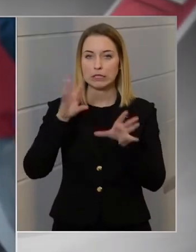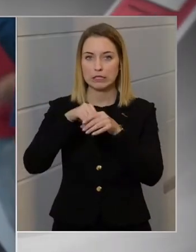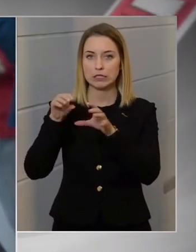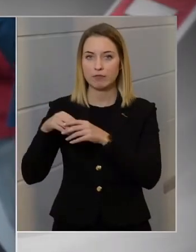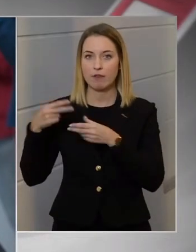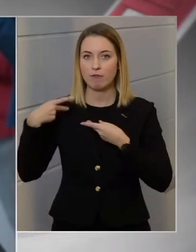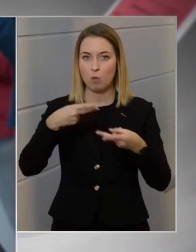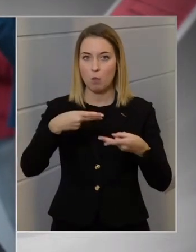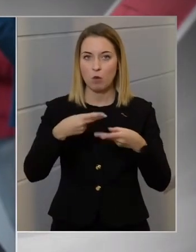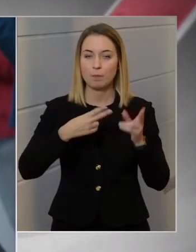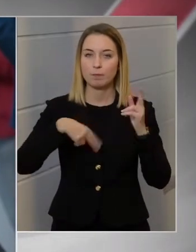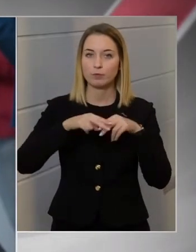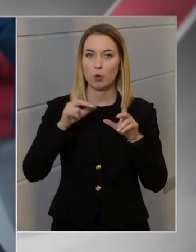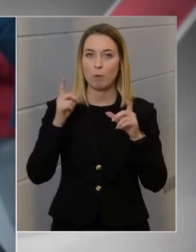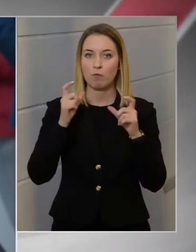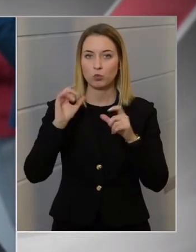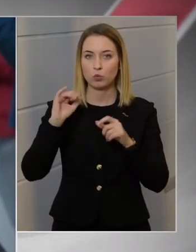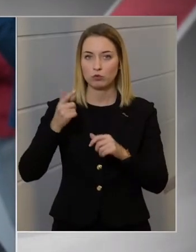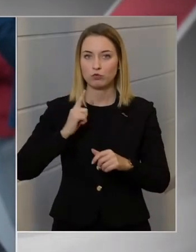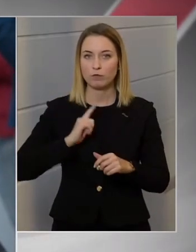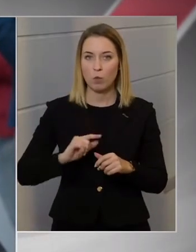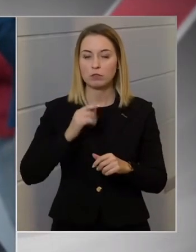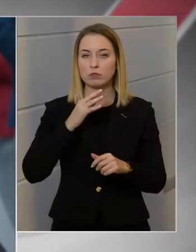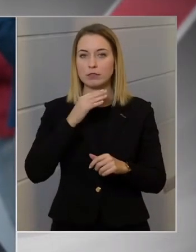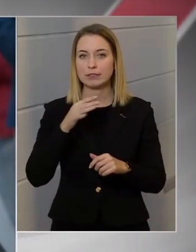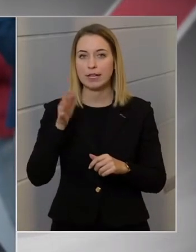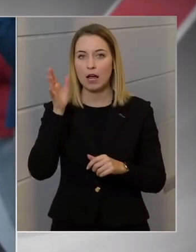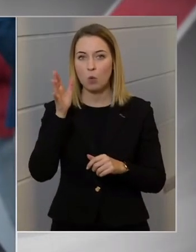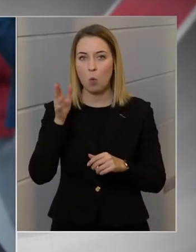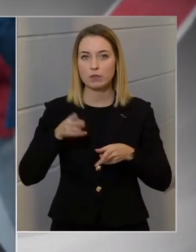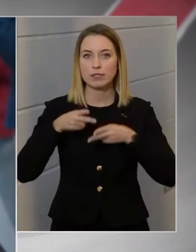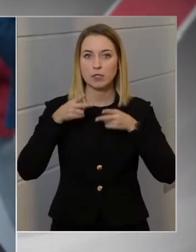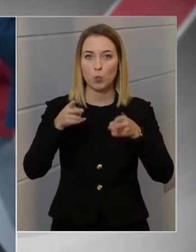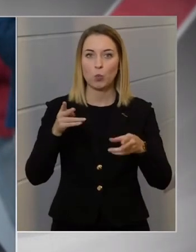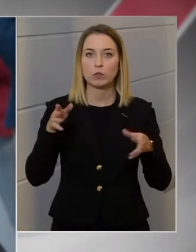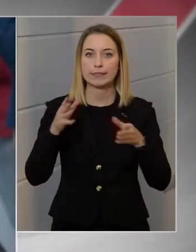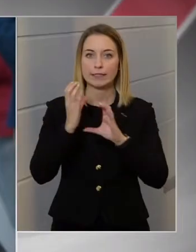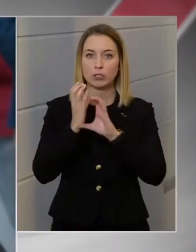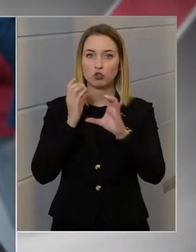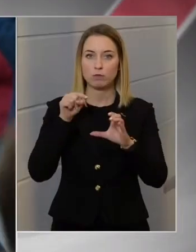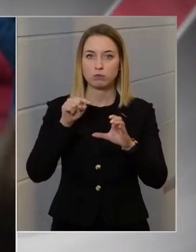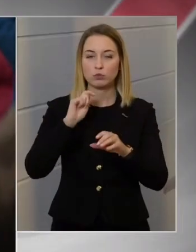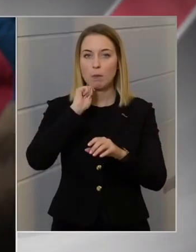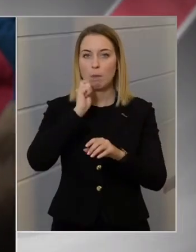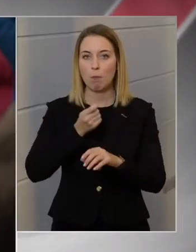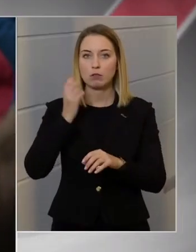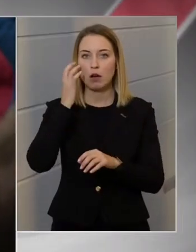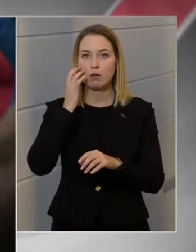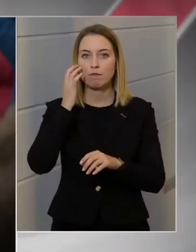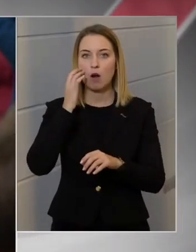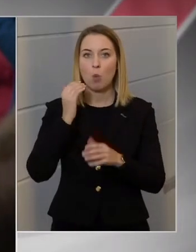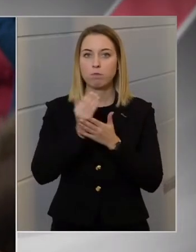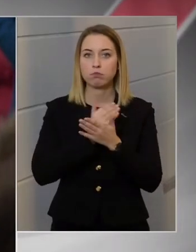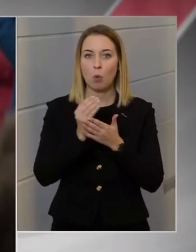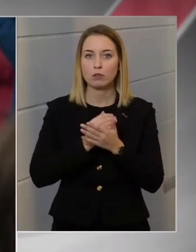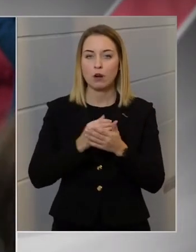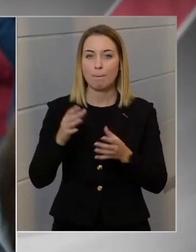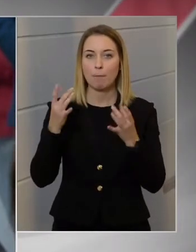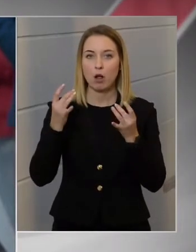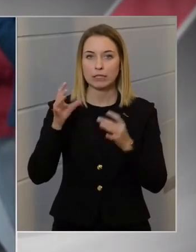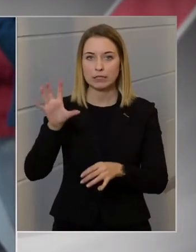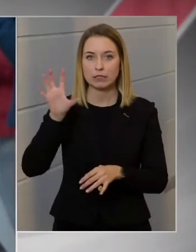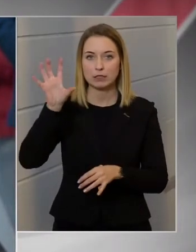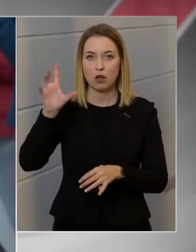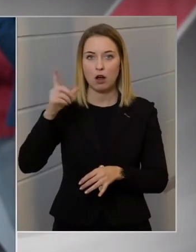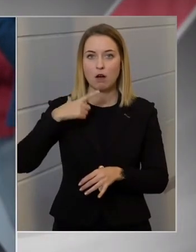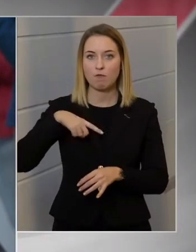Több fotó is készült arról, hogy a Rákóczi úton álló kis buszok egy részén a Magyar Falu program matricája volt látható.